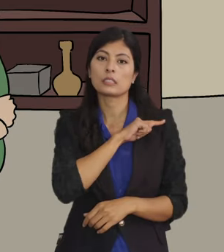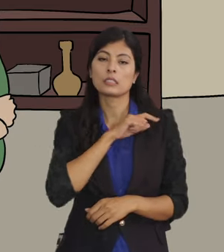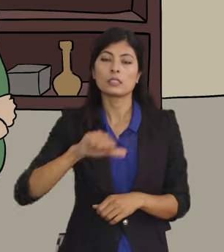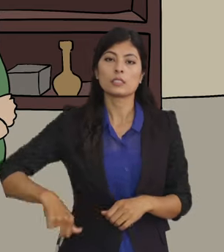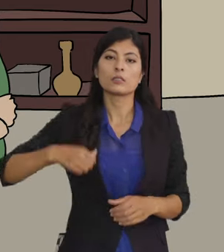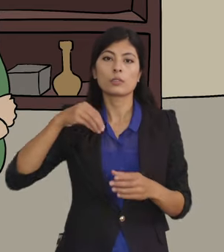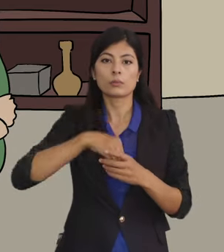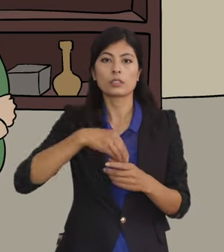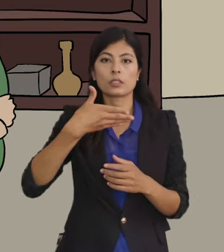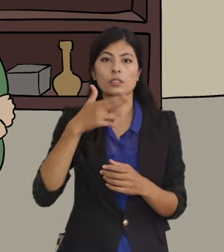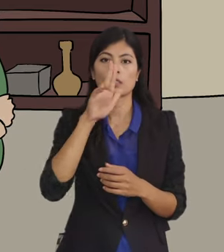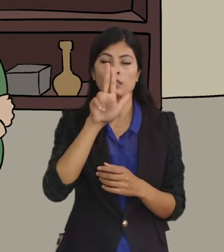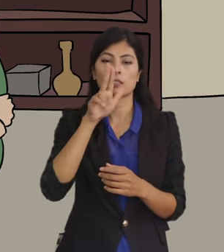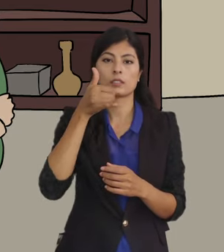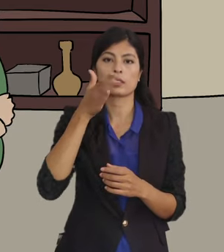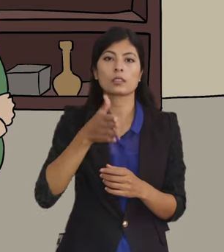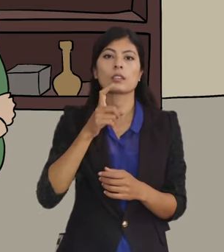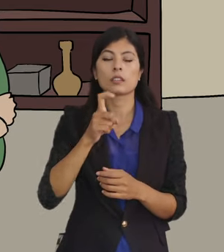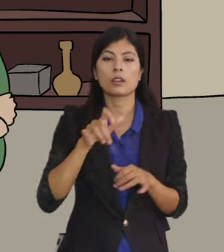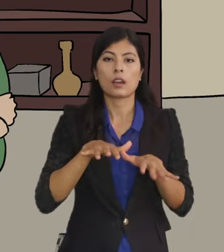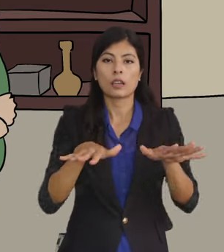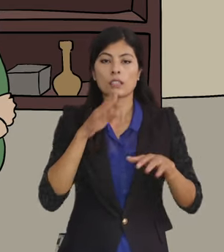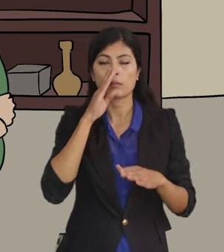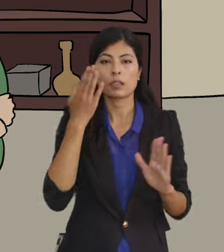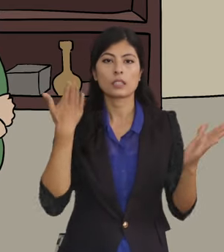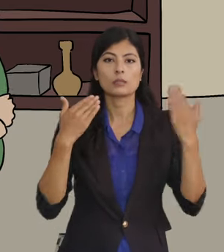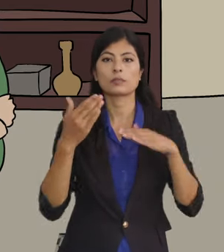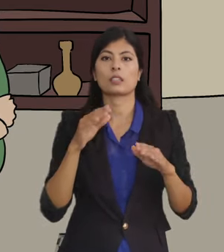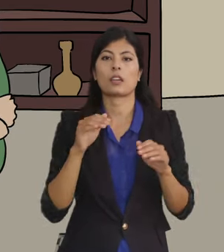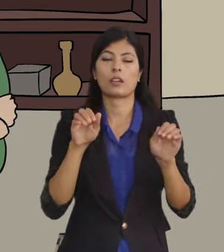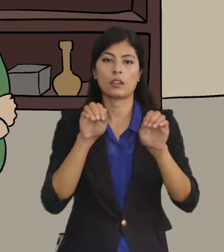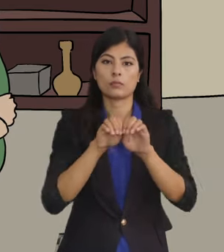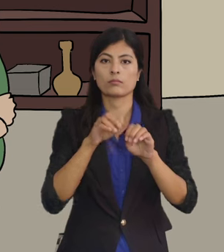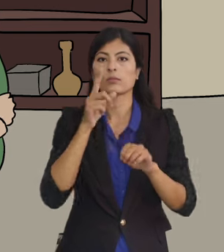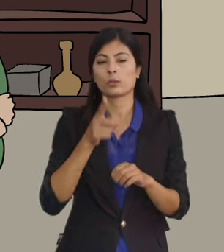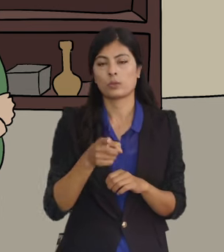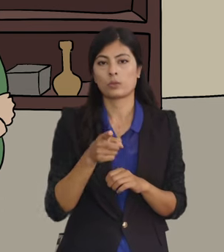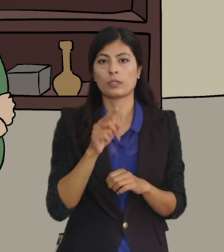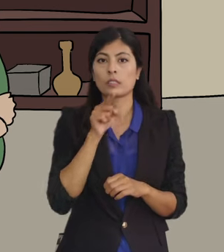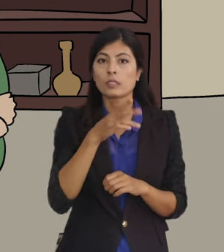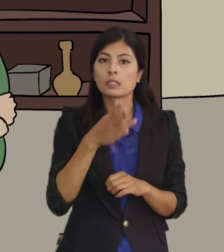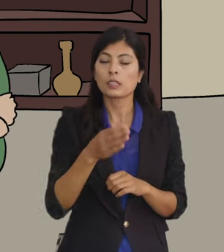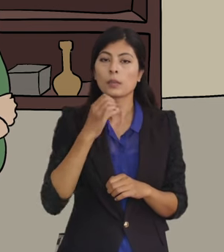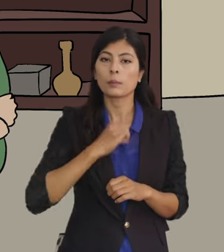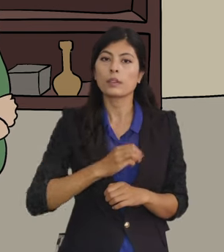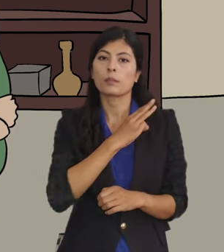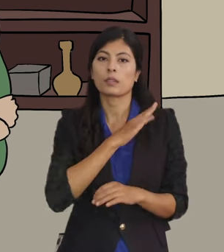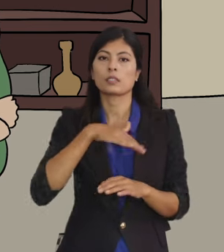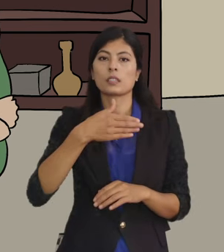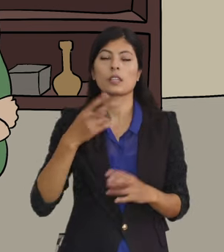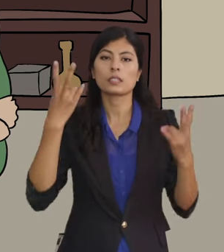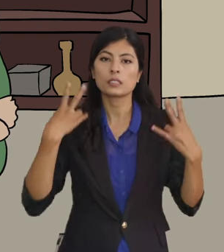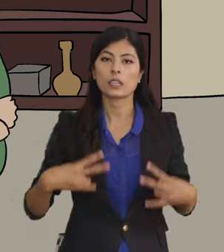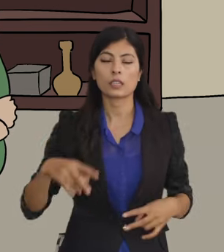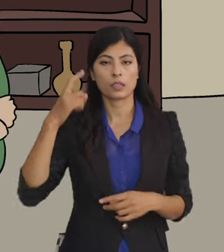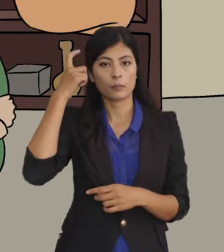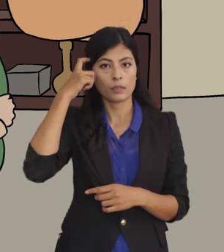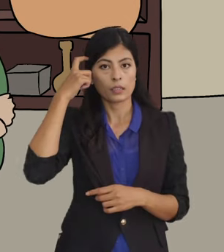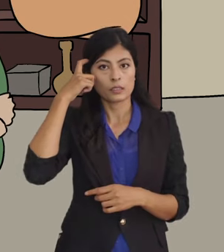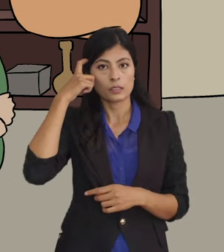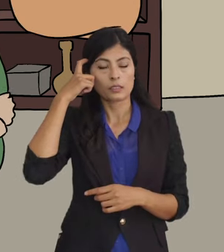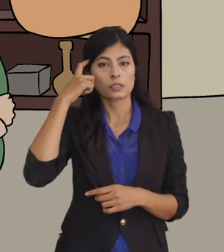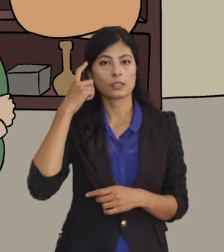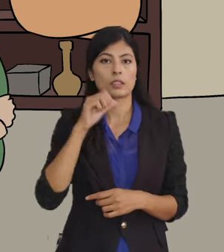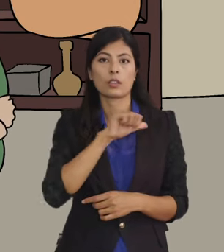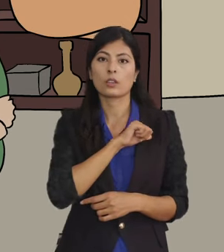लिंगको आधारमा हुने हिंसा जन्यकार्य लैंगिक हिंसा हो जसे, पीडितलाई, सारीरे, मानसे,